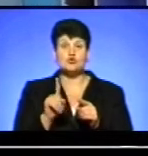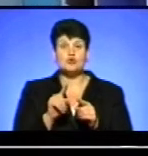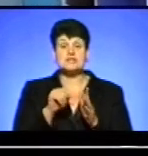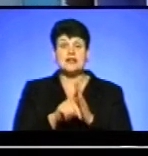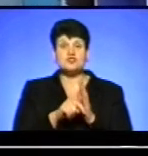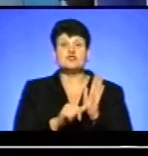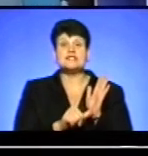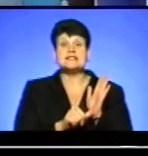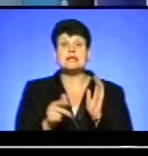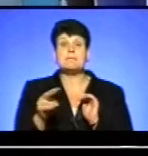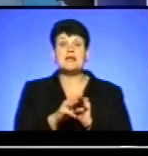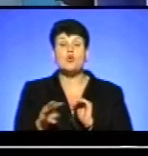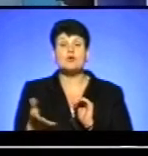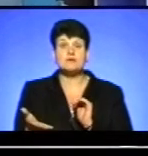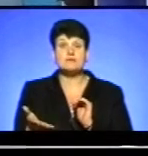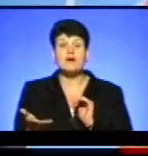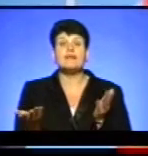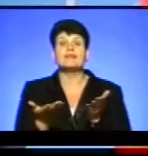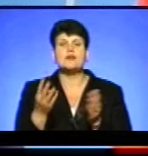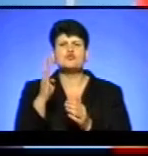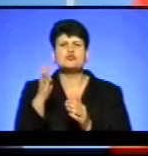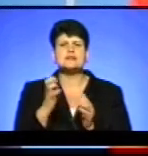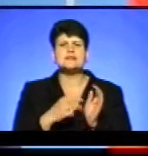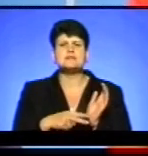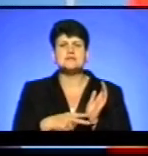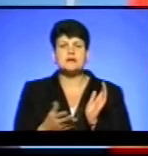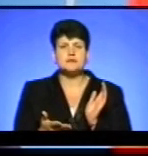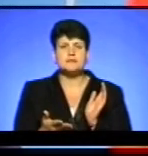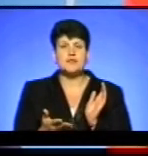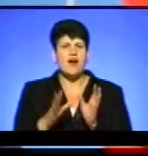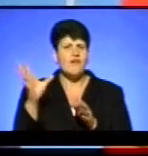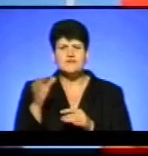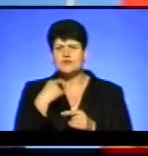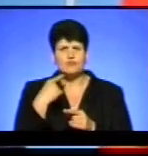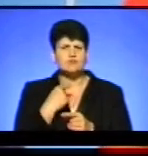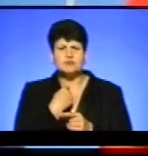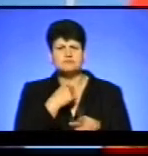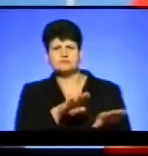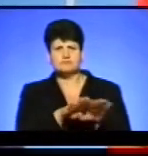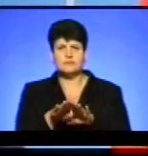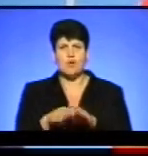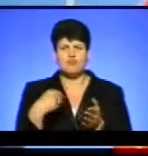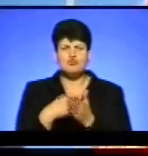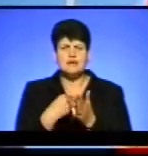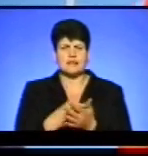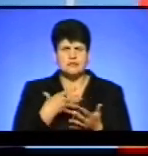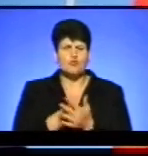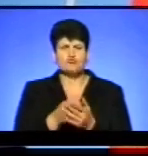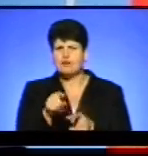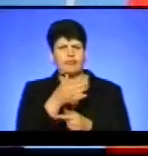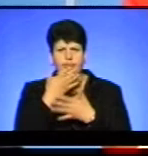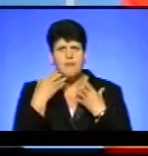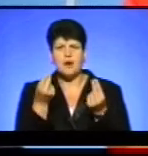мільйонів і де 470. Але всі заявляли одноголосно про бюджети свої, що в них немає